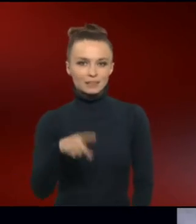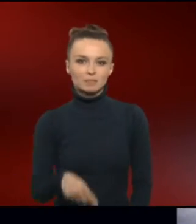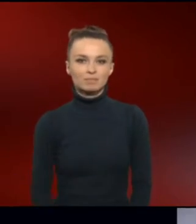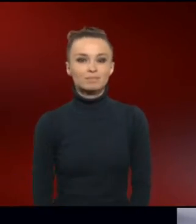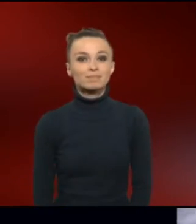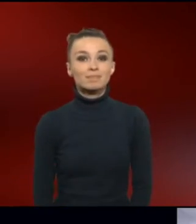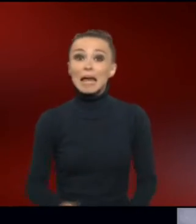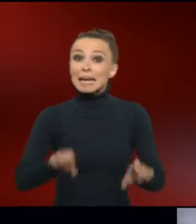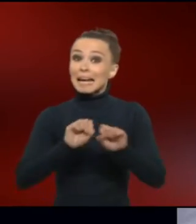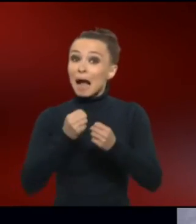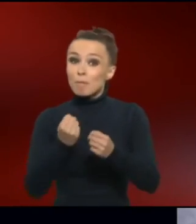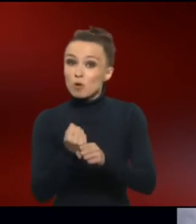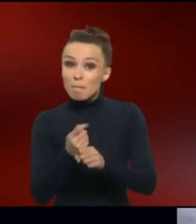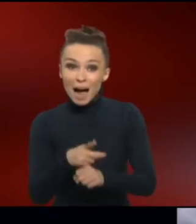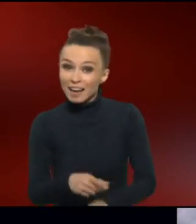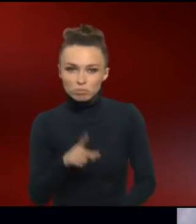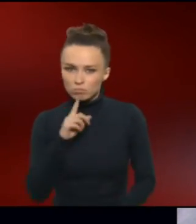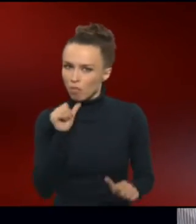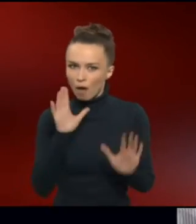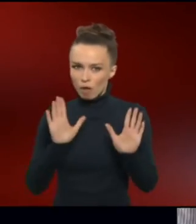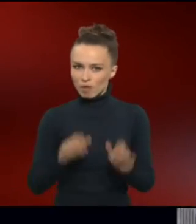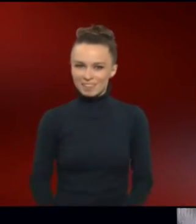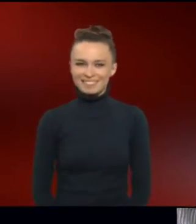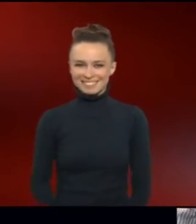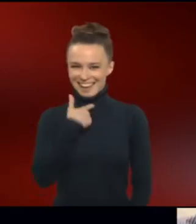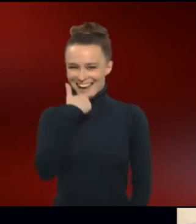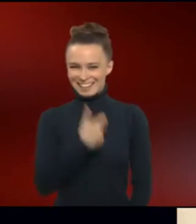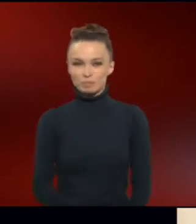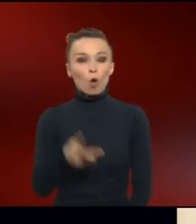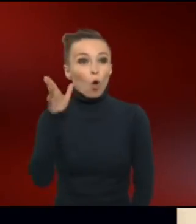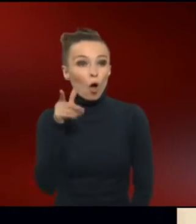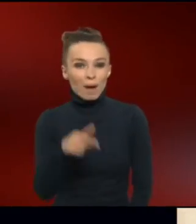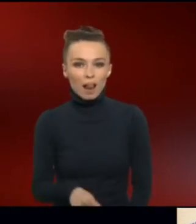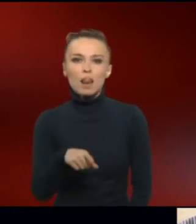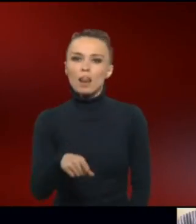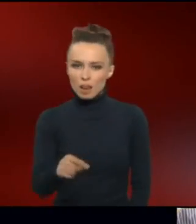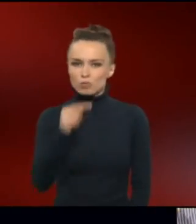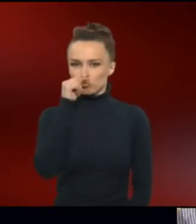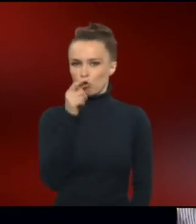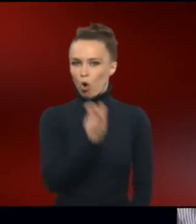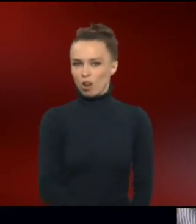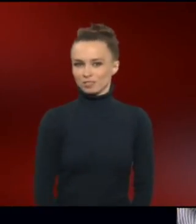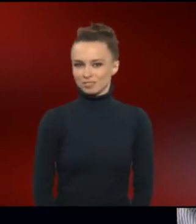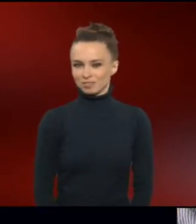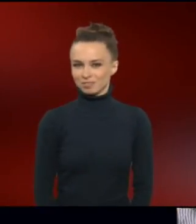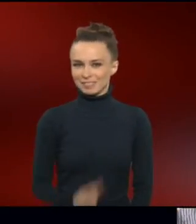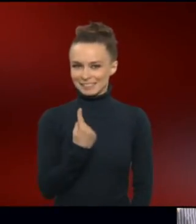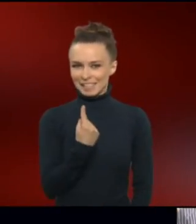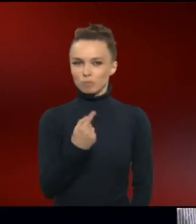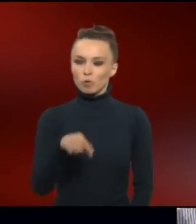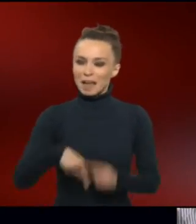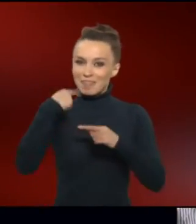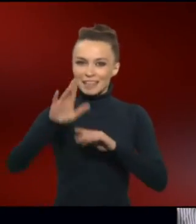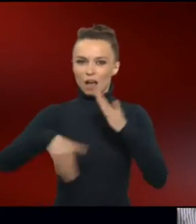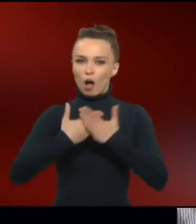Nicht Papot. Nein, nicht. Auf keinen Falsen. Jonas ist stolz und freut sich schon auf die